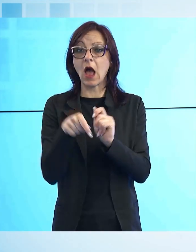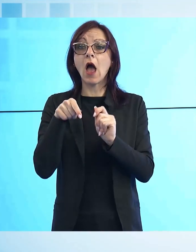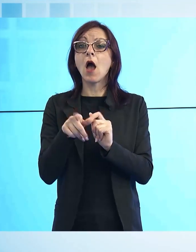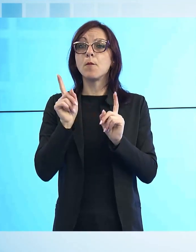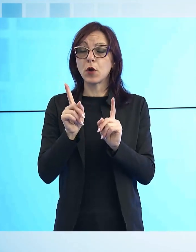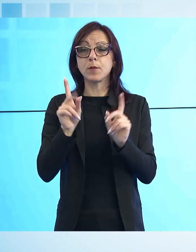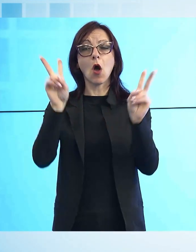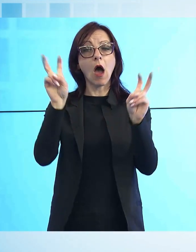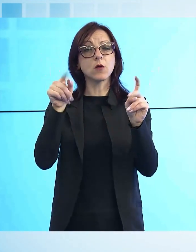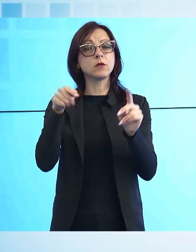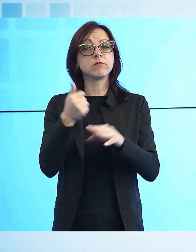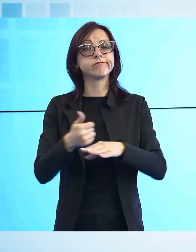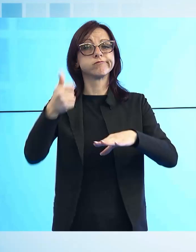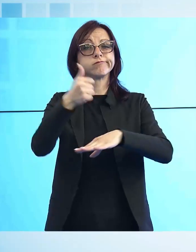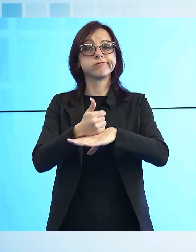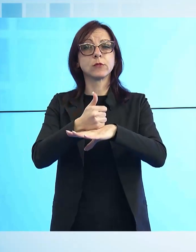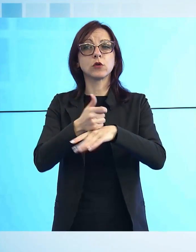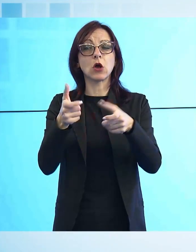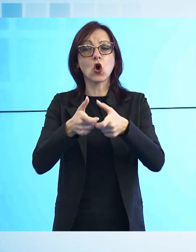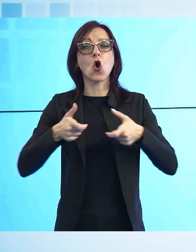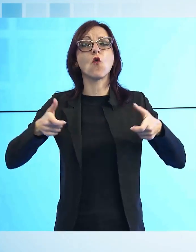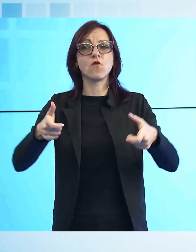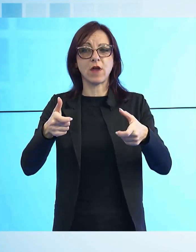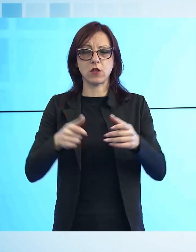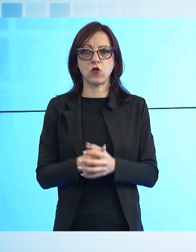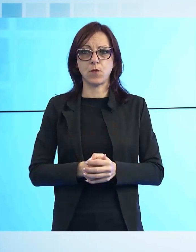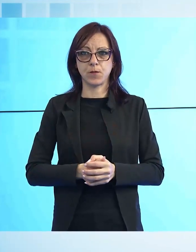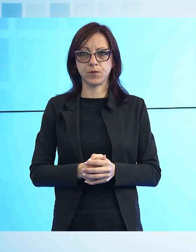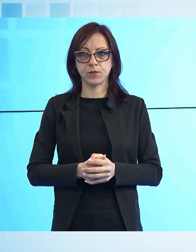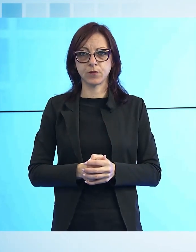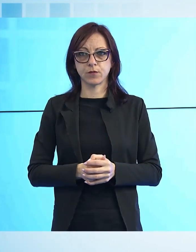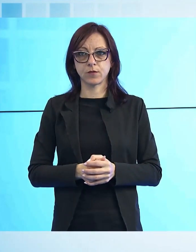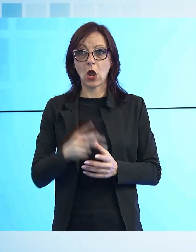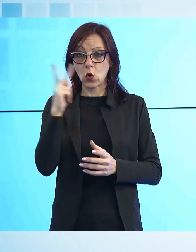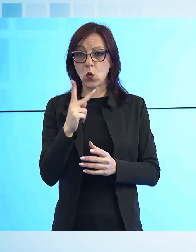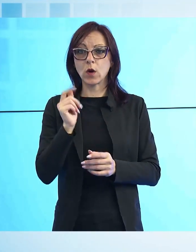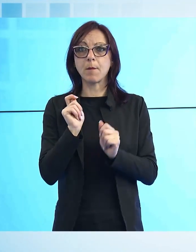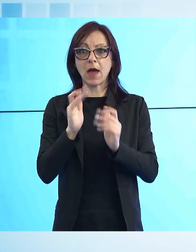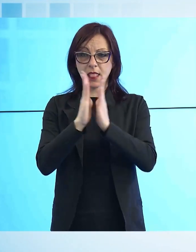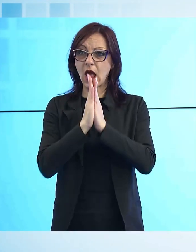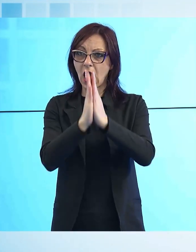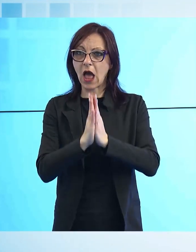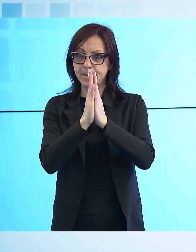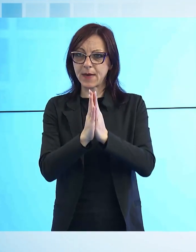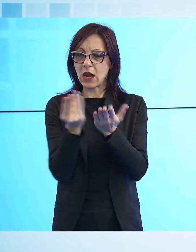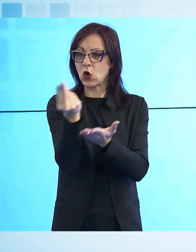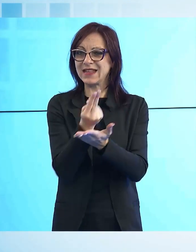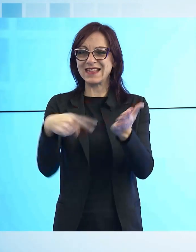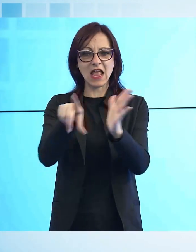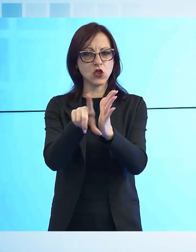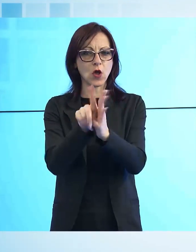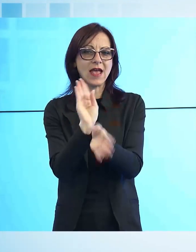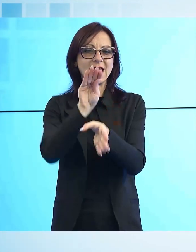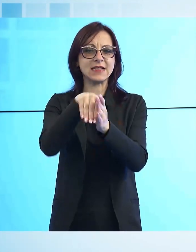dedicato alla petizione. Riparte da Lucca l'appello per sostenere il disegno di legge che prevede l'inserimento del valore